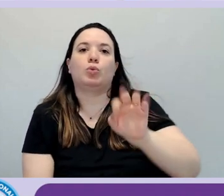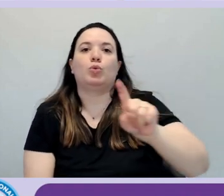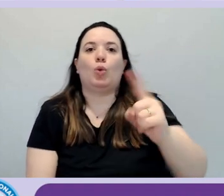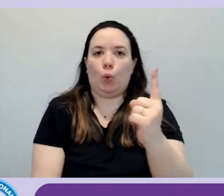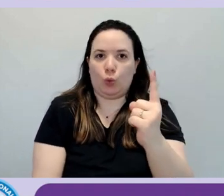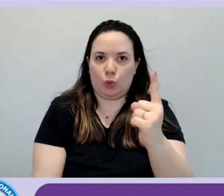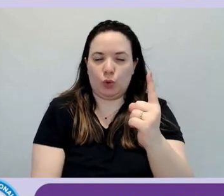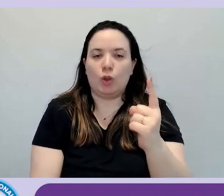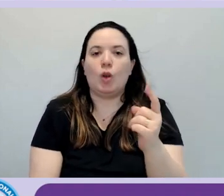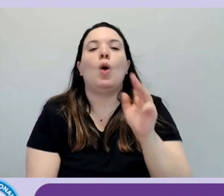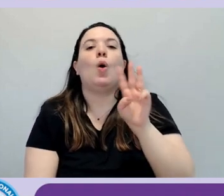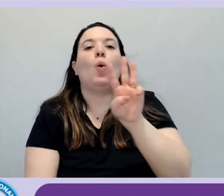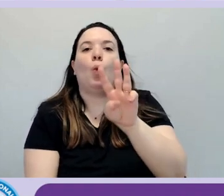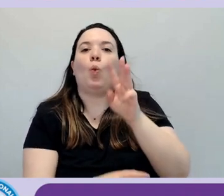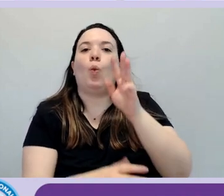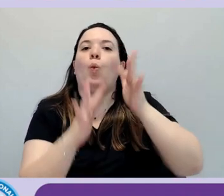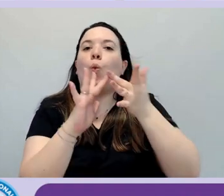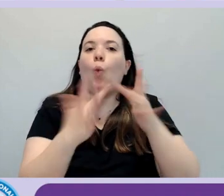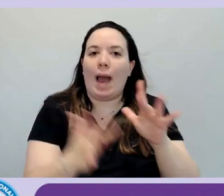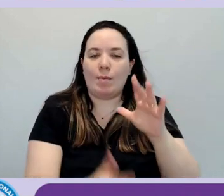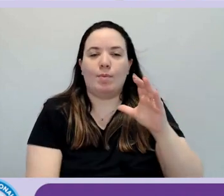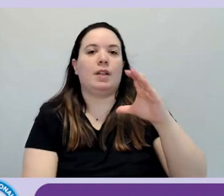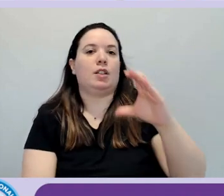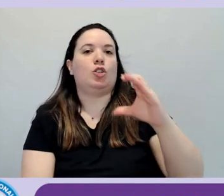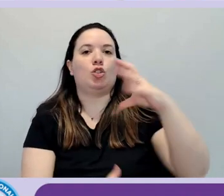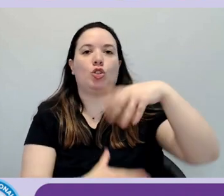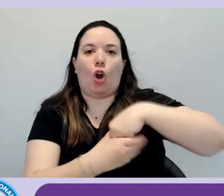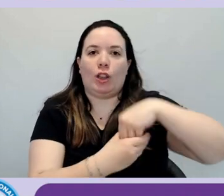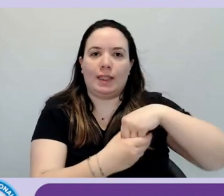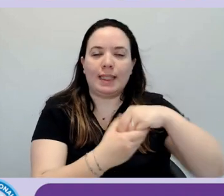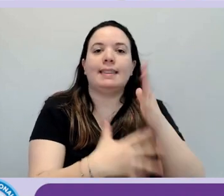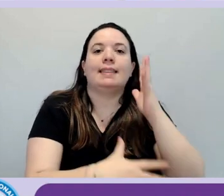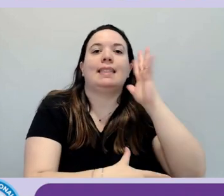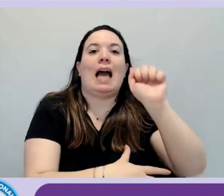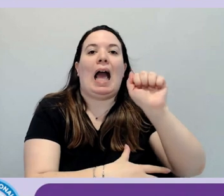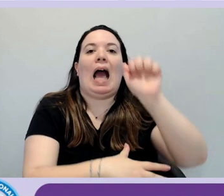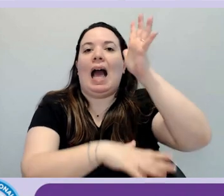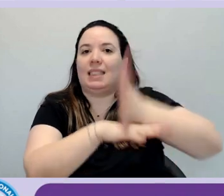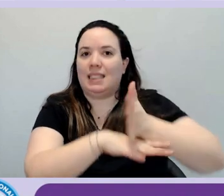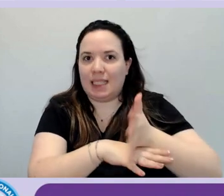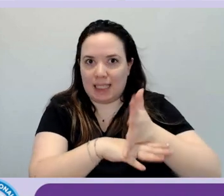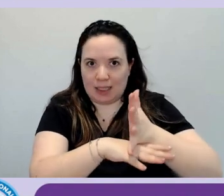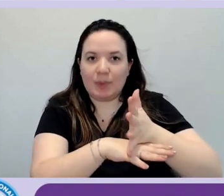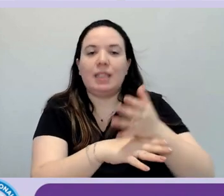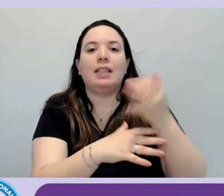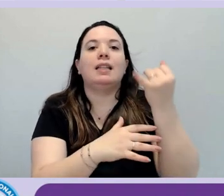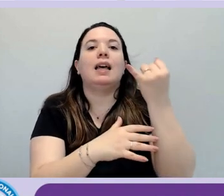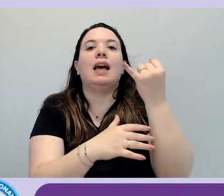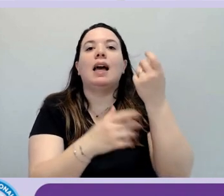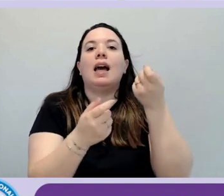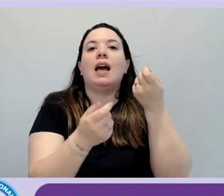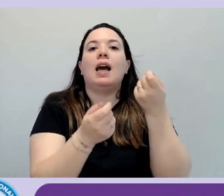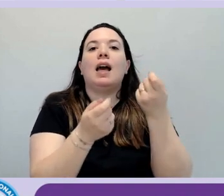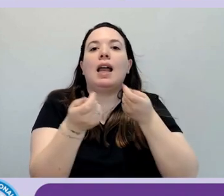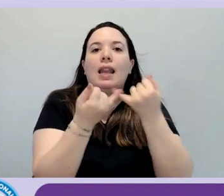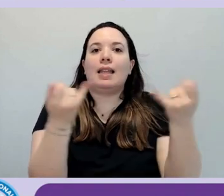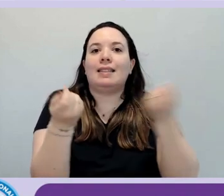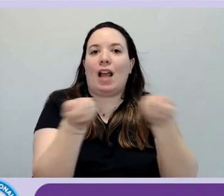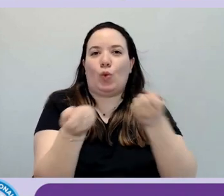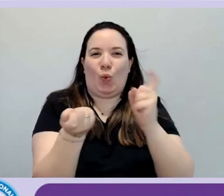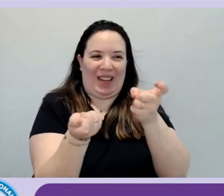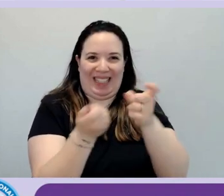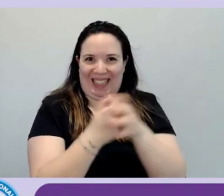Content Accessibility guideline 2.1 che sono contenute nella norma tecnica UNI CEI EN